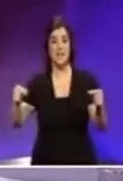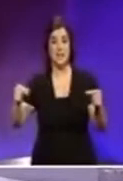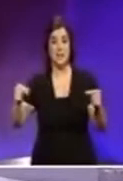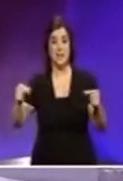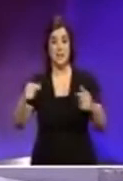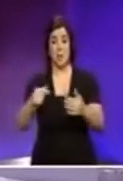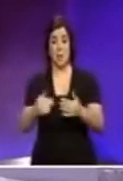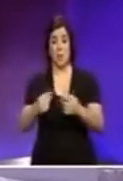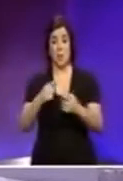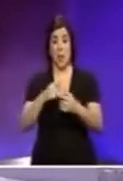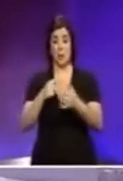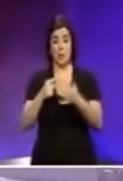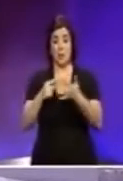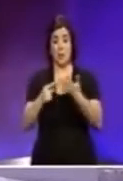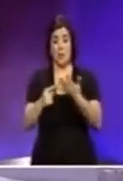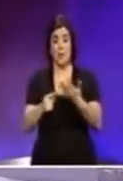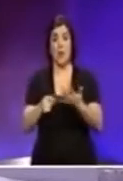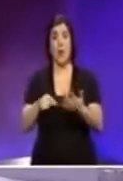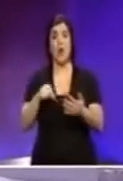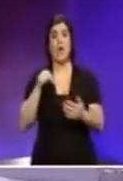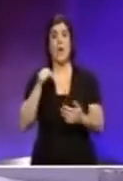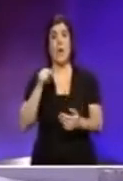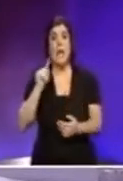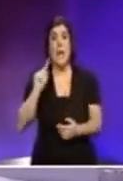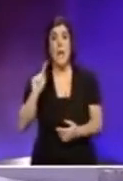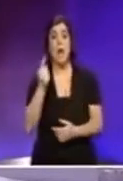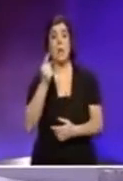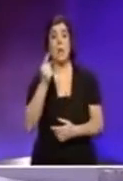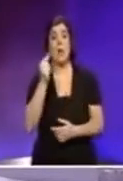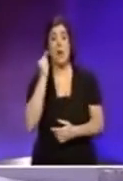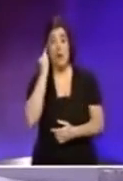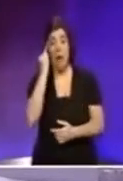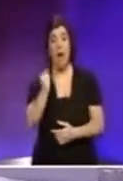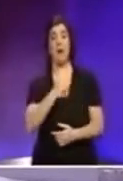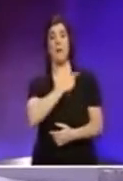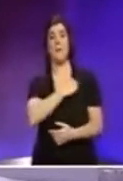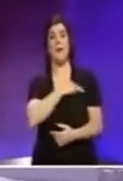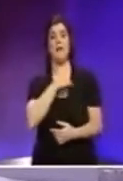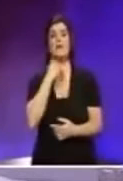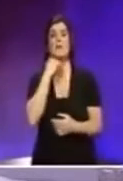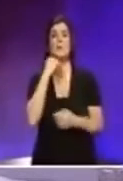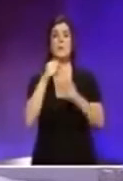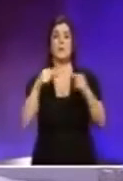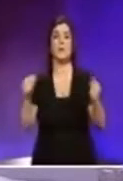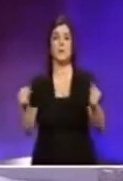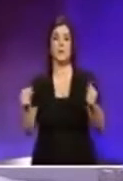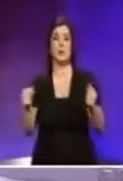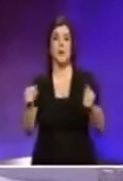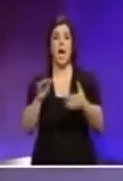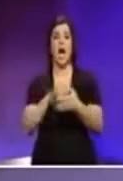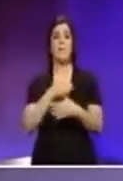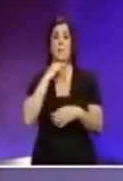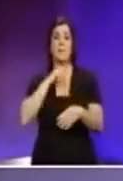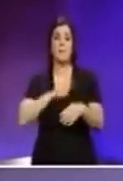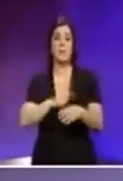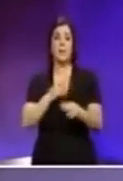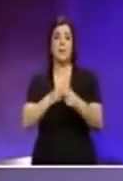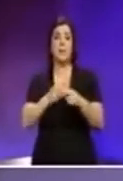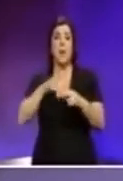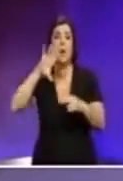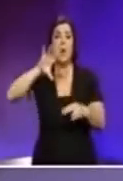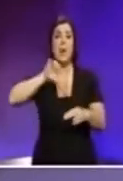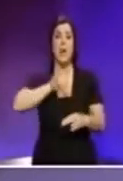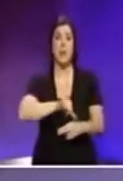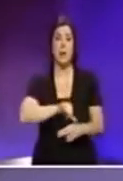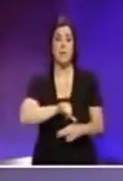-dinja. loħ il-pajjiz li mux desert. Uxħanna f' Malta? Anna numru tanis i-privileġati bil